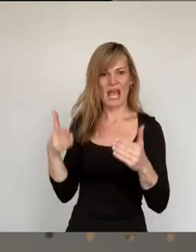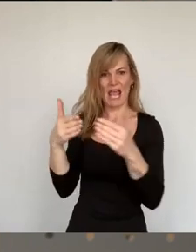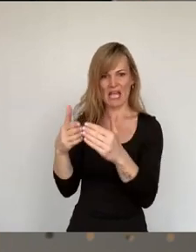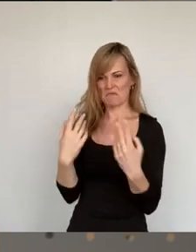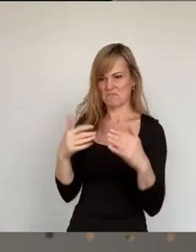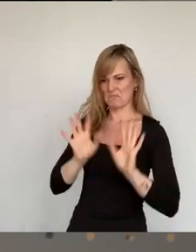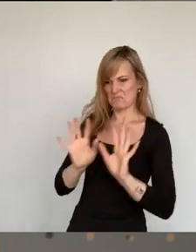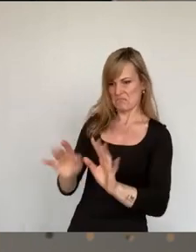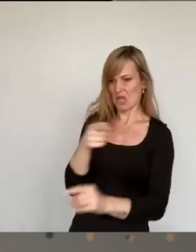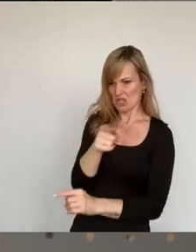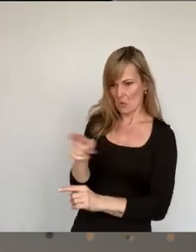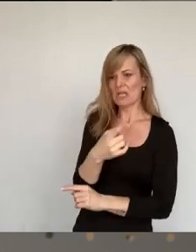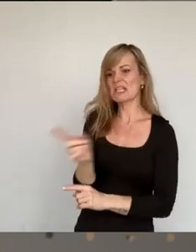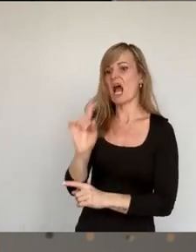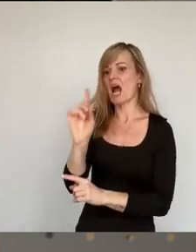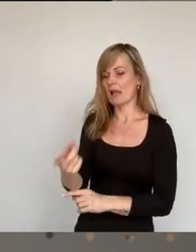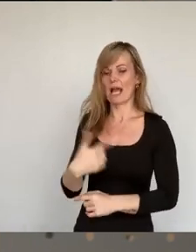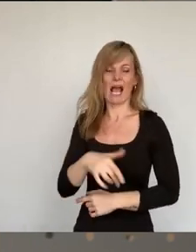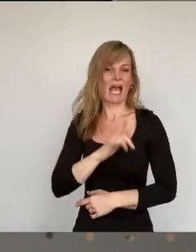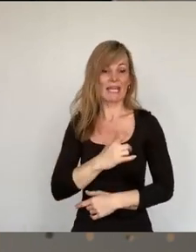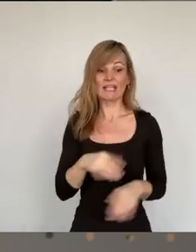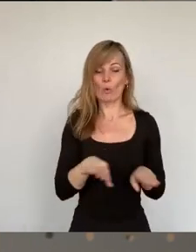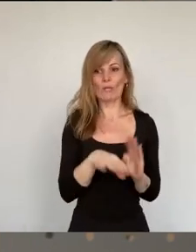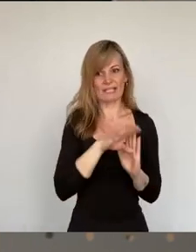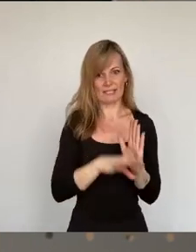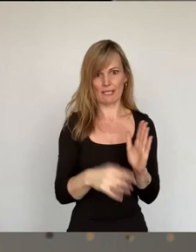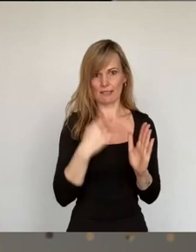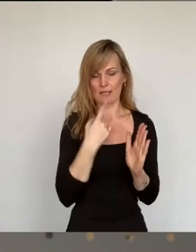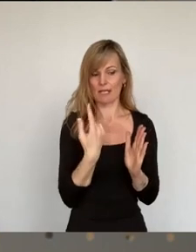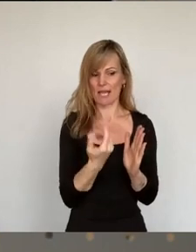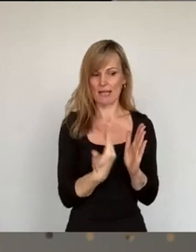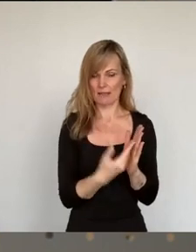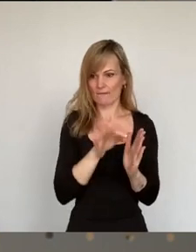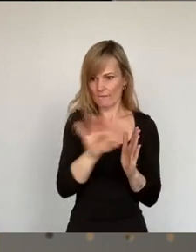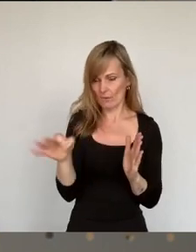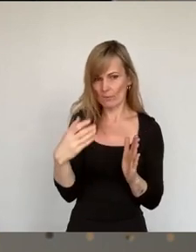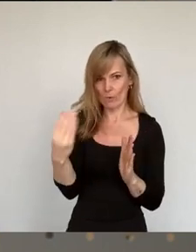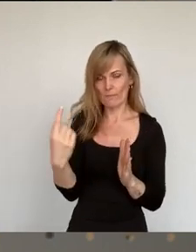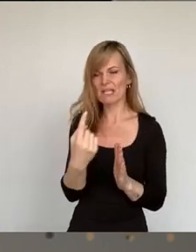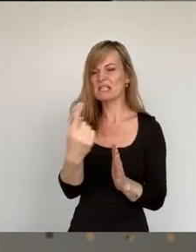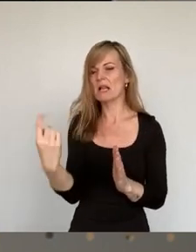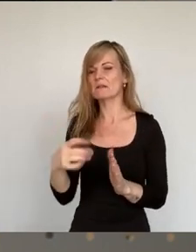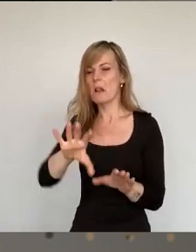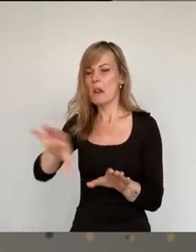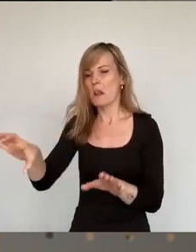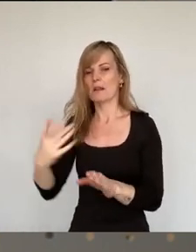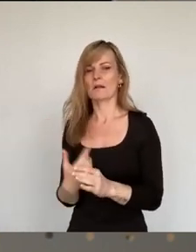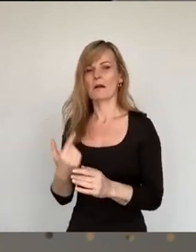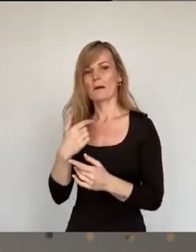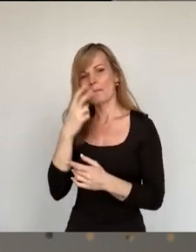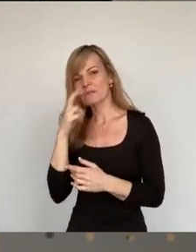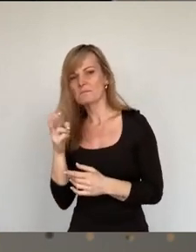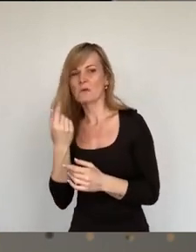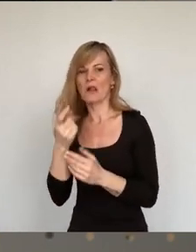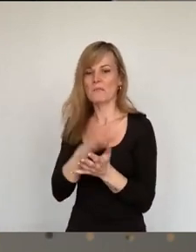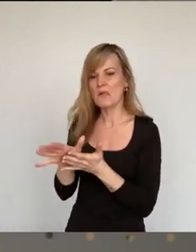real im Grundgesetz zusteht, die dieses Geld aus ihrer Sicht falsch gebrauchen würden. Und ich